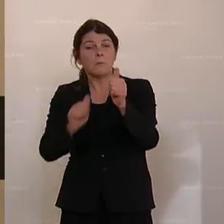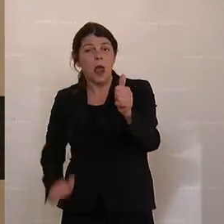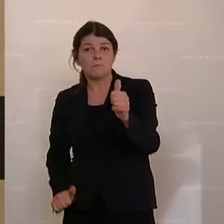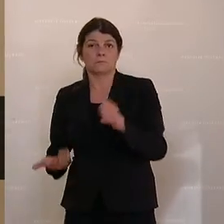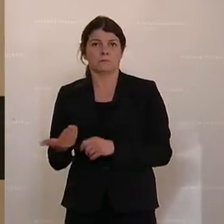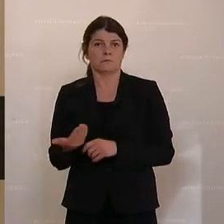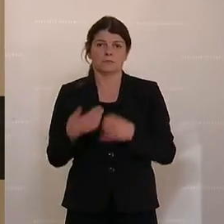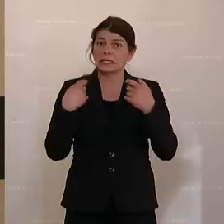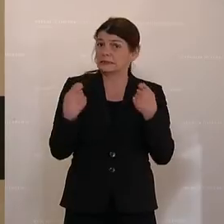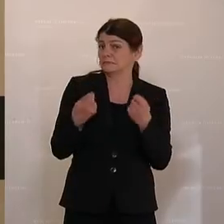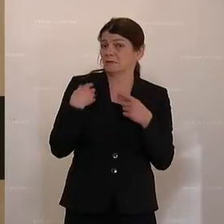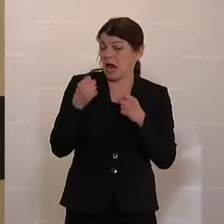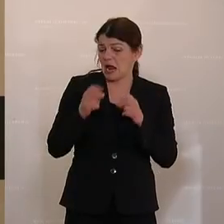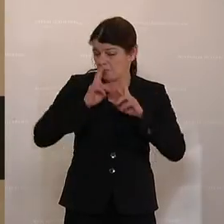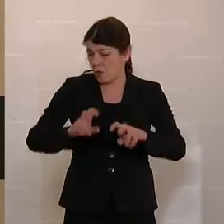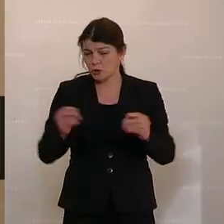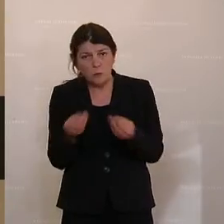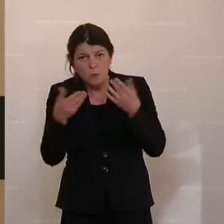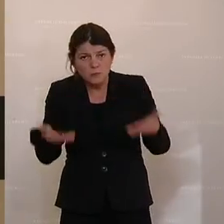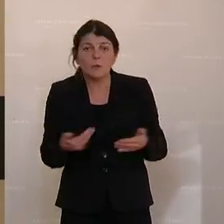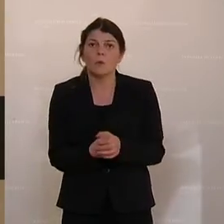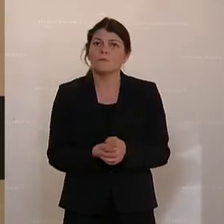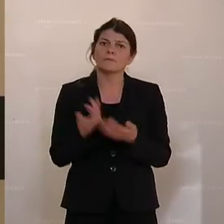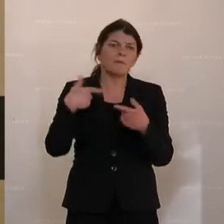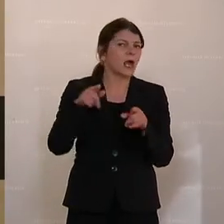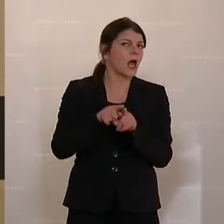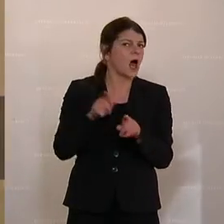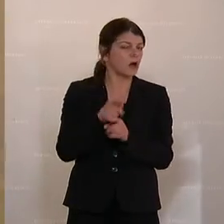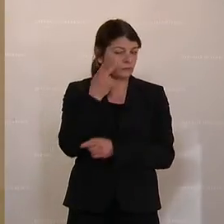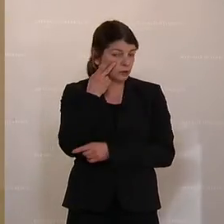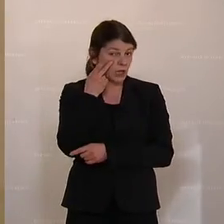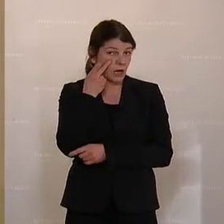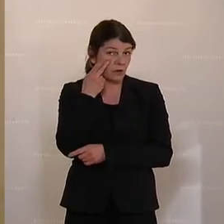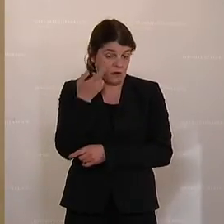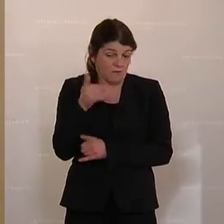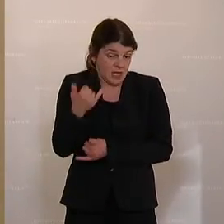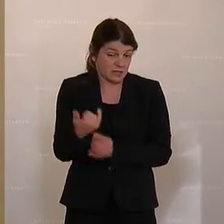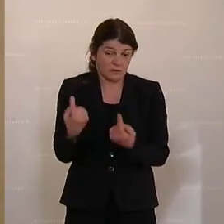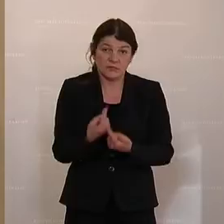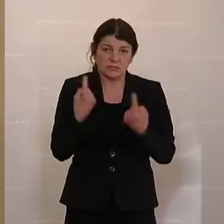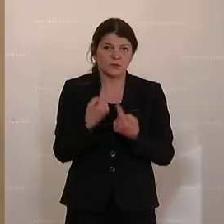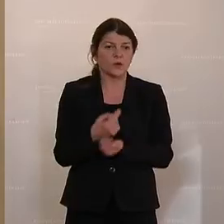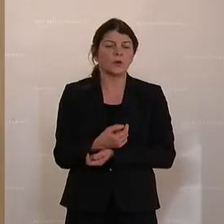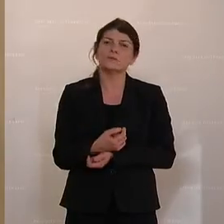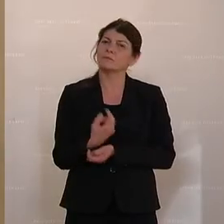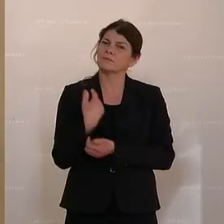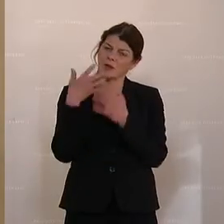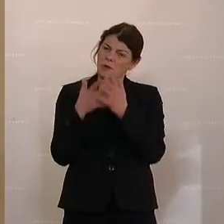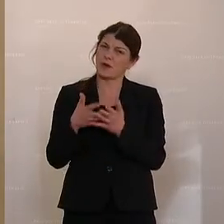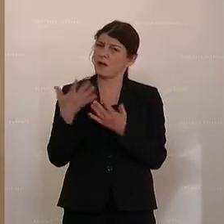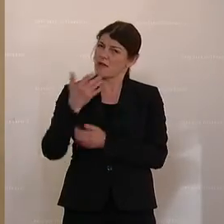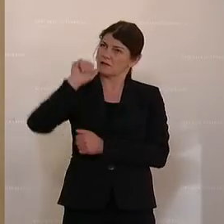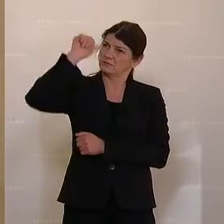man Ursachenforschung betreiben oder aber auch im Hinblick auf die derzeitige Situation die Prioritäten anders